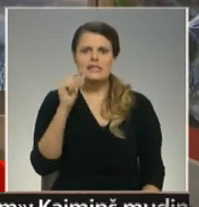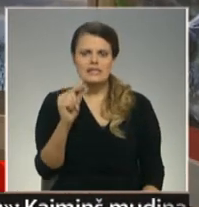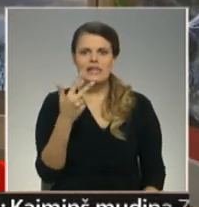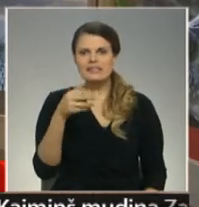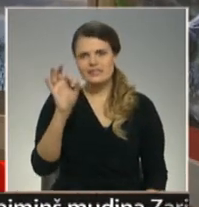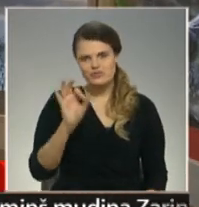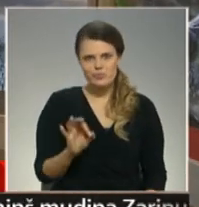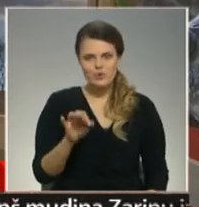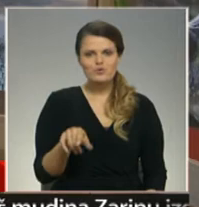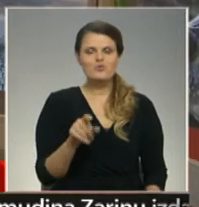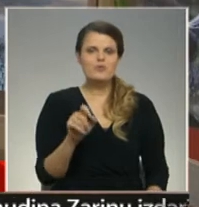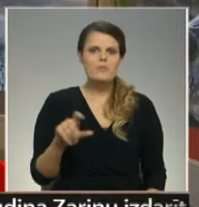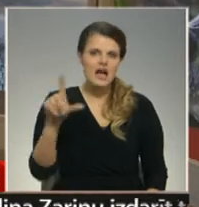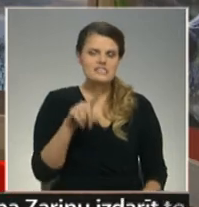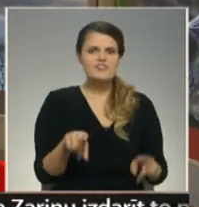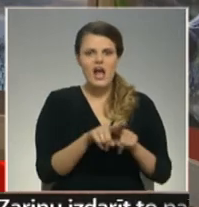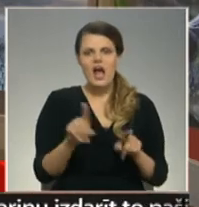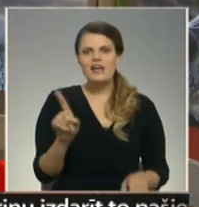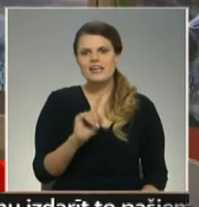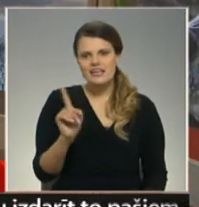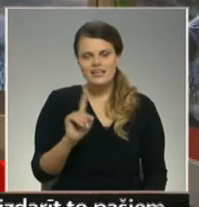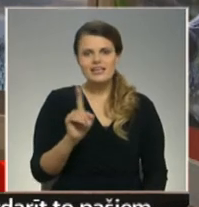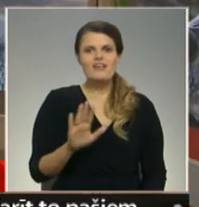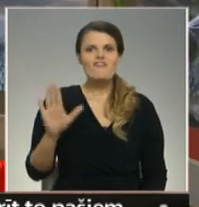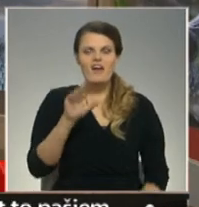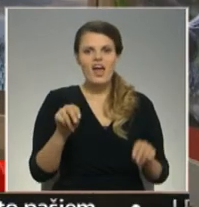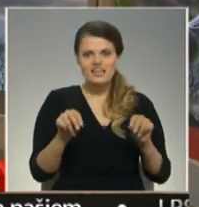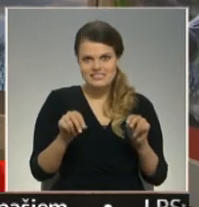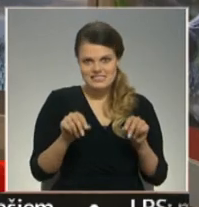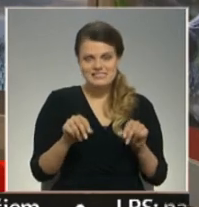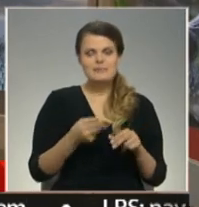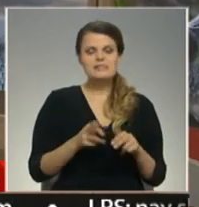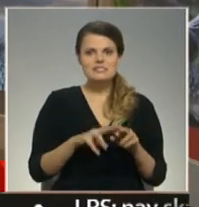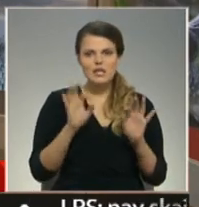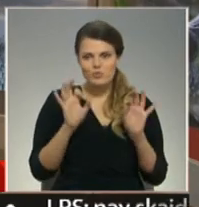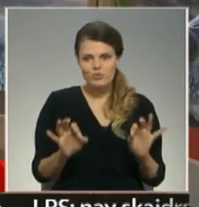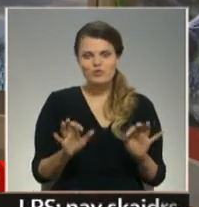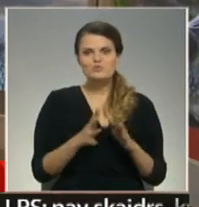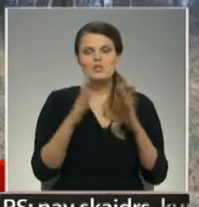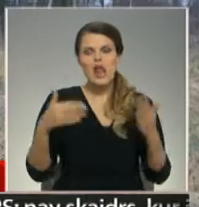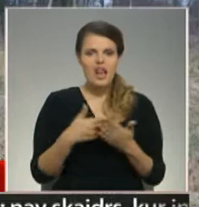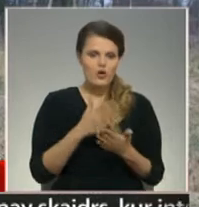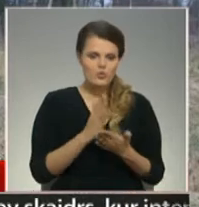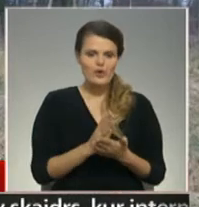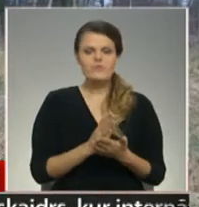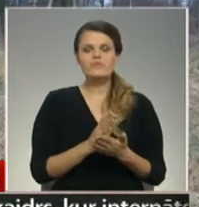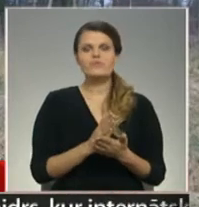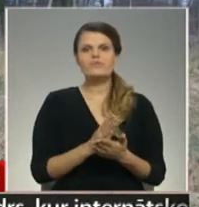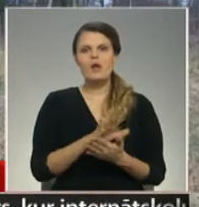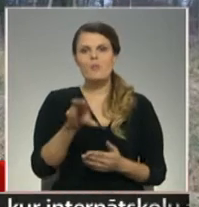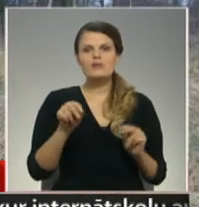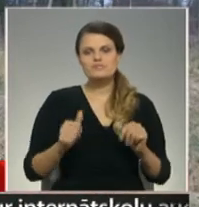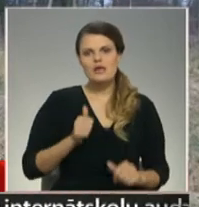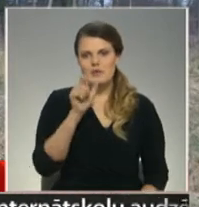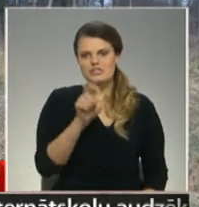3%, un tur pārsvarā arī ir valz zemes, tad būtībā, kas uz lielāko daļas pārējiem zemes